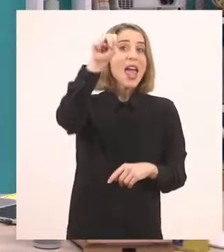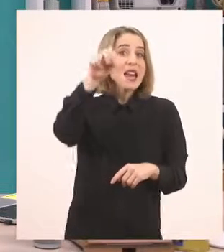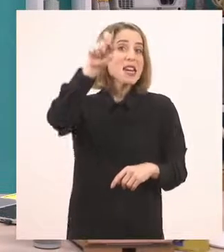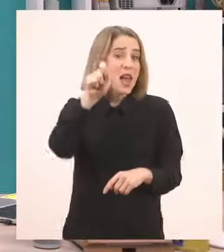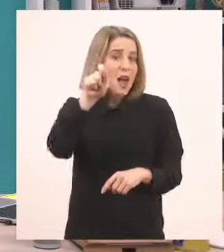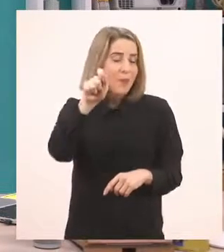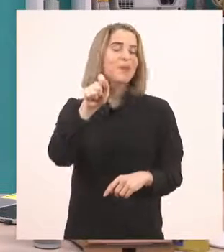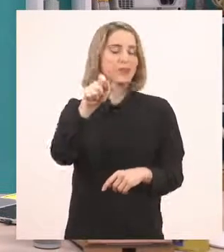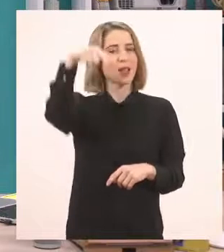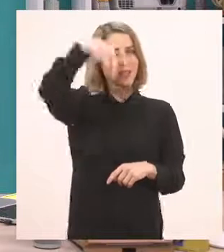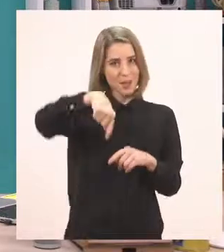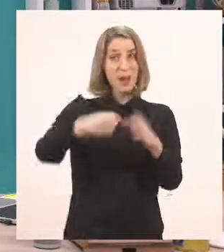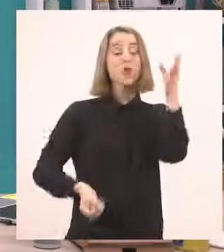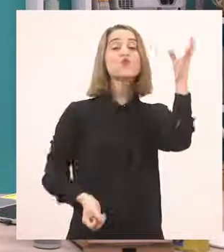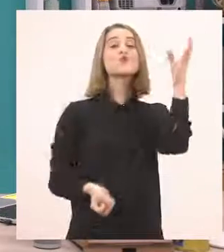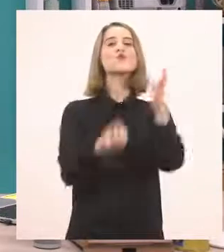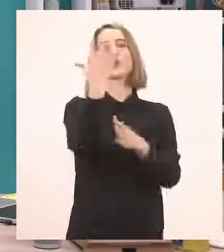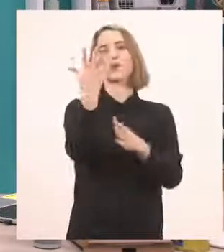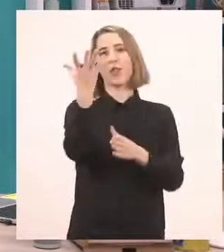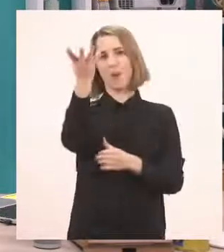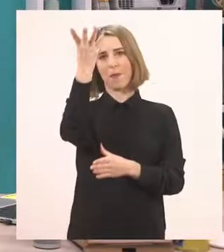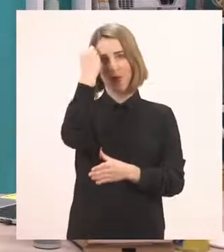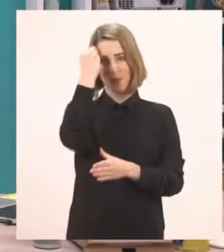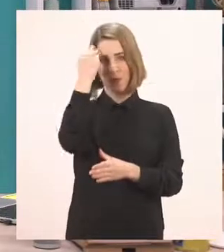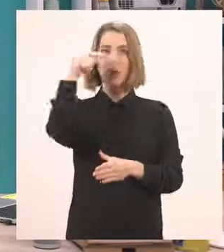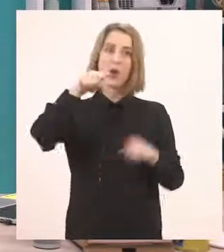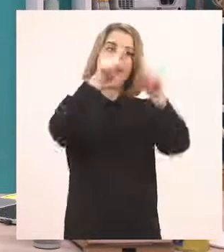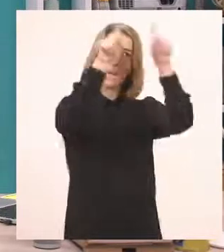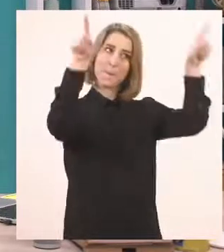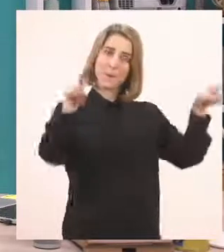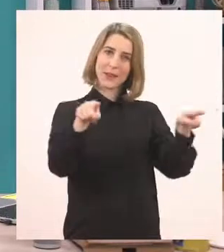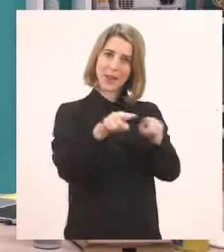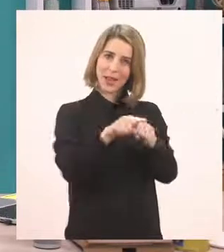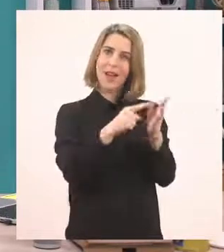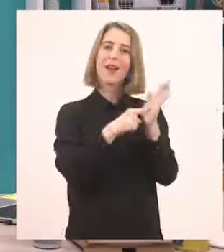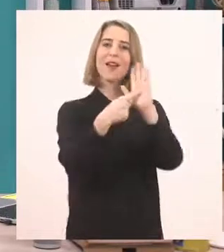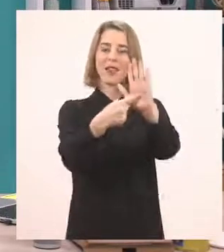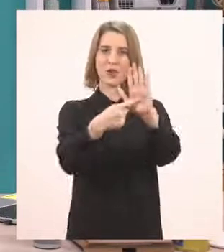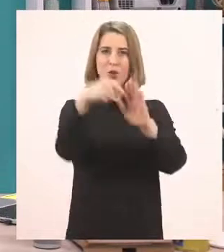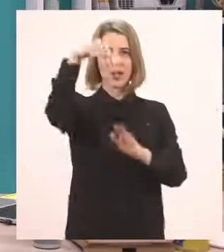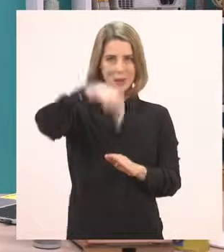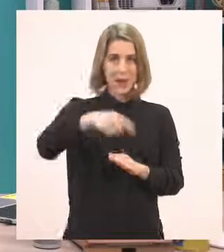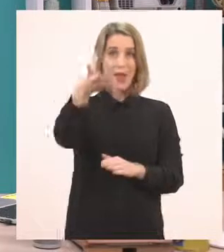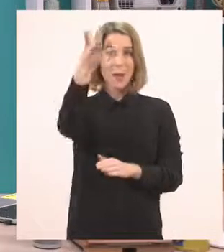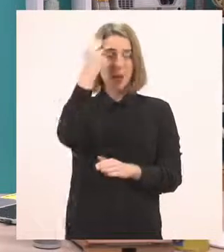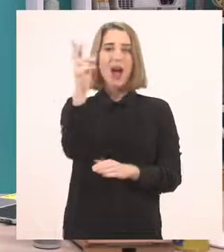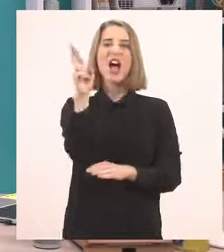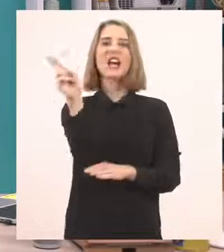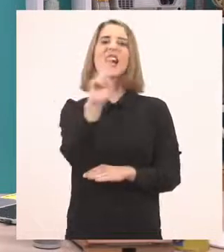Σήμερα θα μάθουμε ένα καινούριο λοιπόν. Πάμε λοιπόν στον πίνακα να σας το δείξω ποιο είναι. Σήμερα θα μάθουμε το ρ.